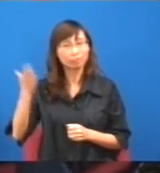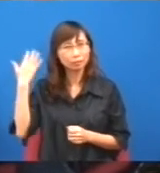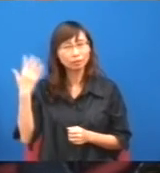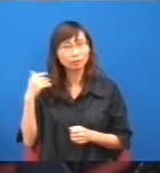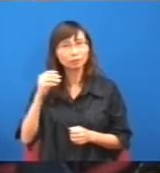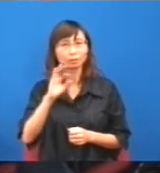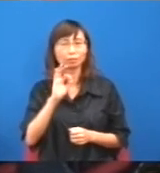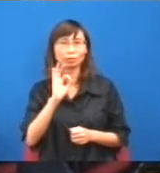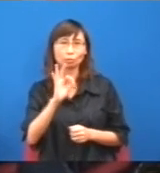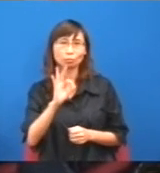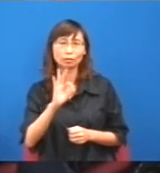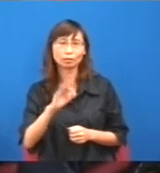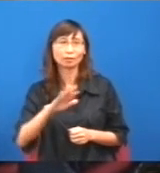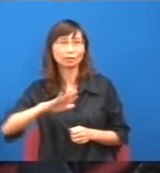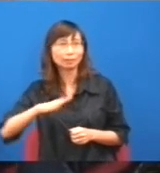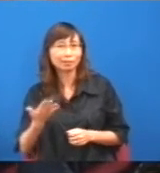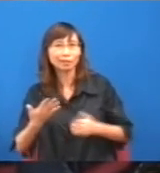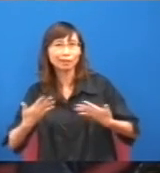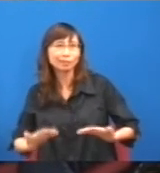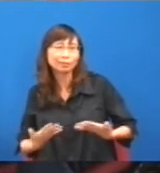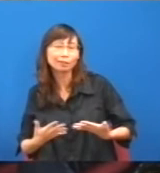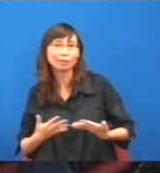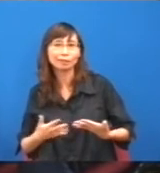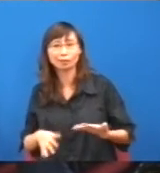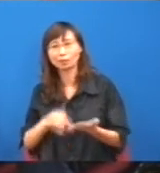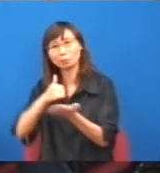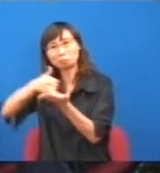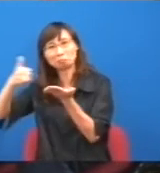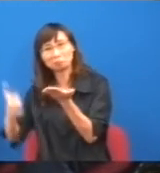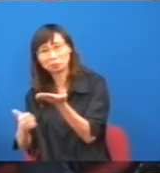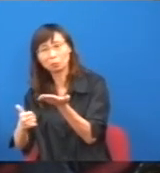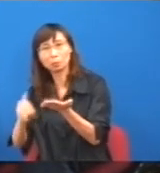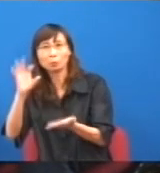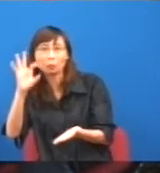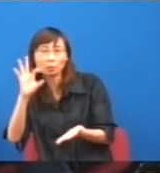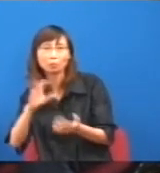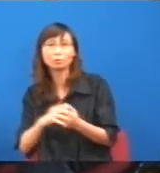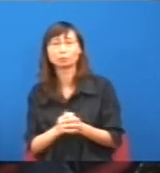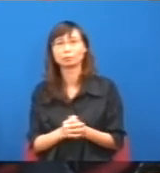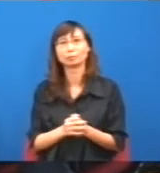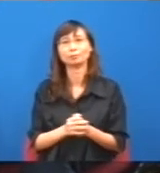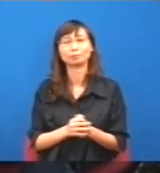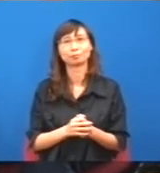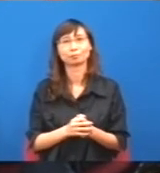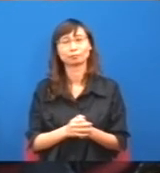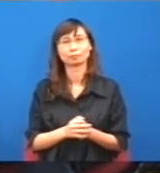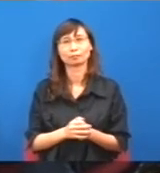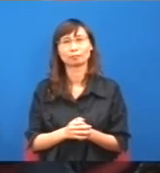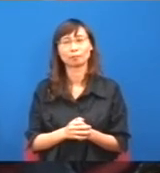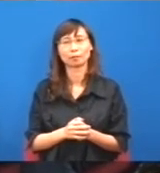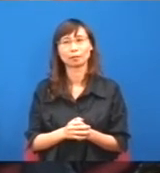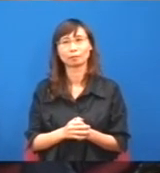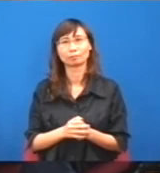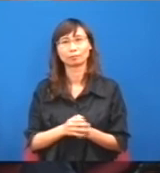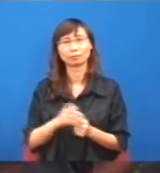何你現在跌入屎坑,即是很難搞的,雖然兩個都是一個廁所,即是會不會,是